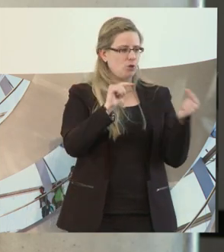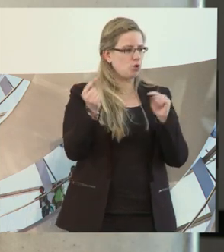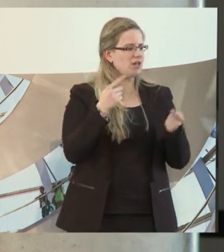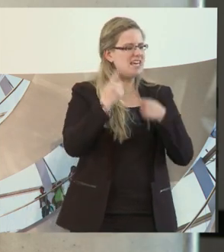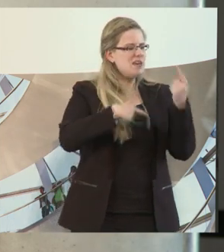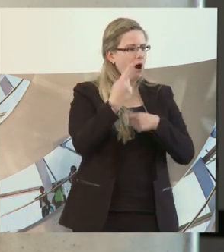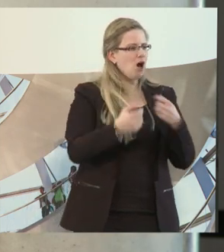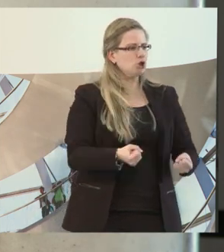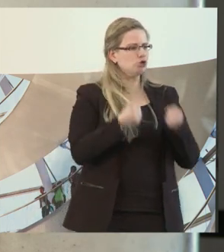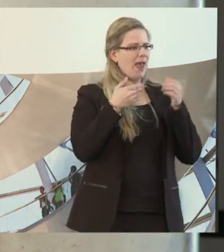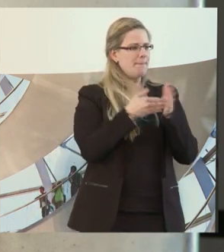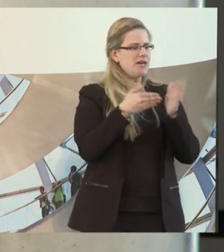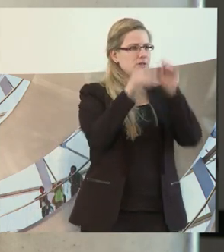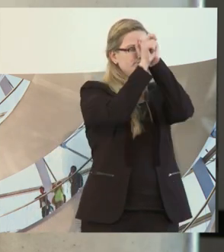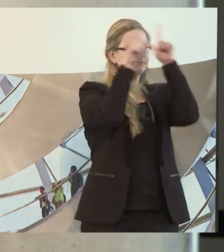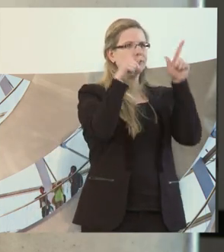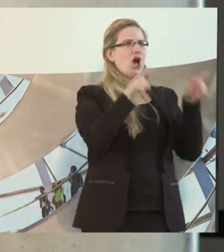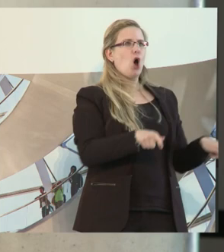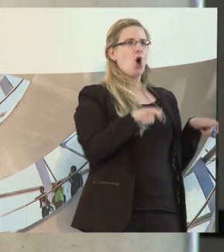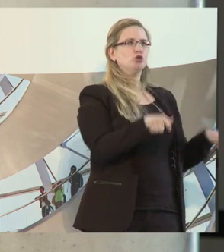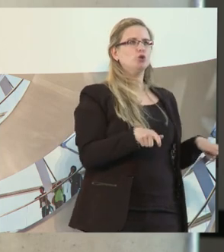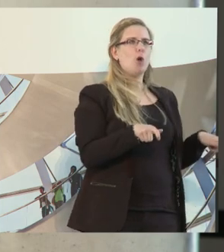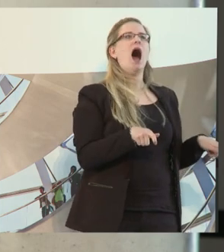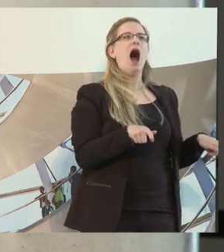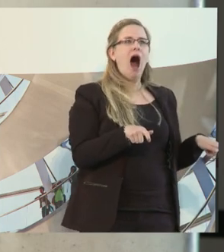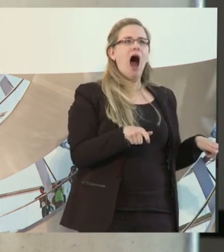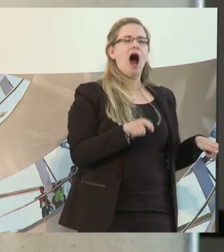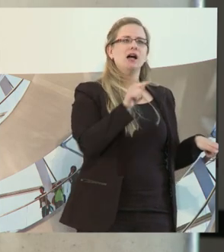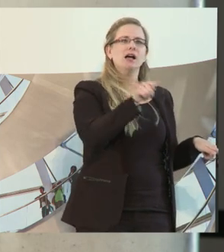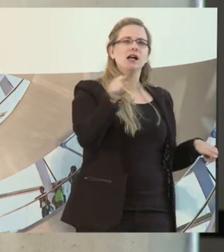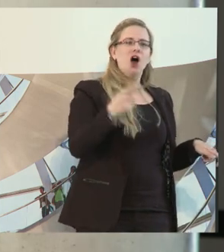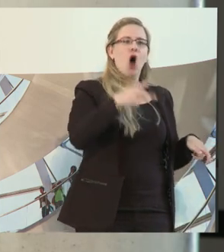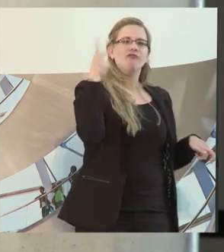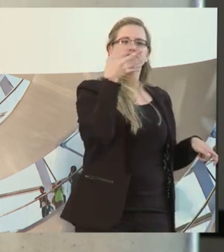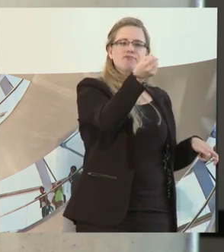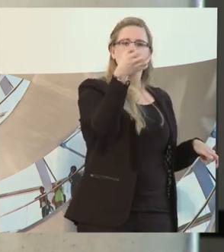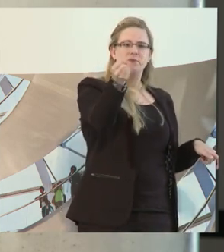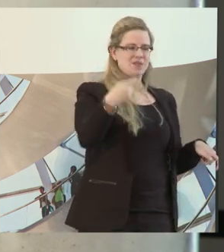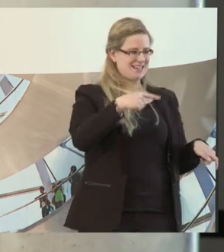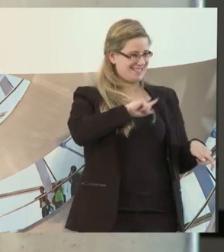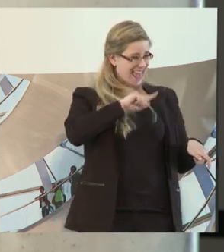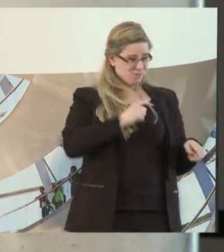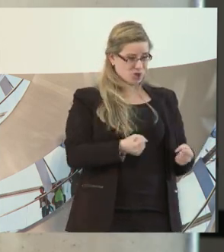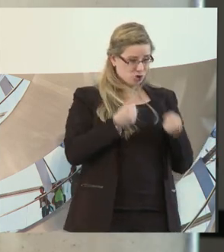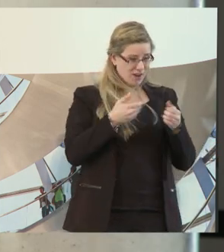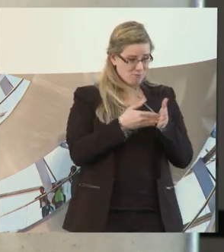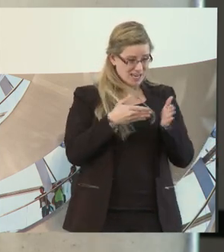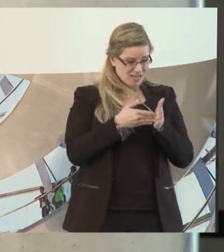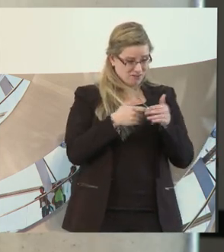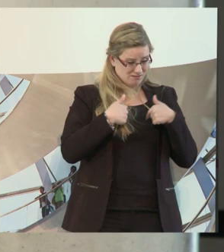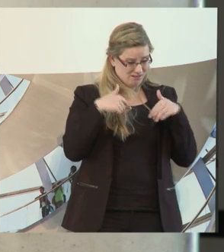Rollstuhlfahrer oder immer nur Schwerstbehinderte in den Vordergrund schieben, habe ich das Gefühl, dass wir viele